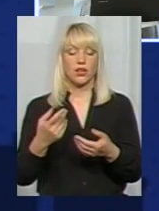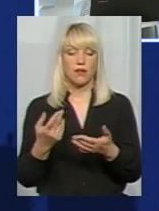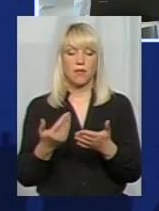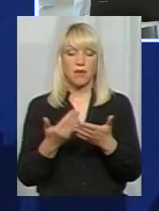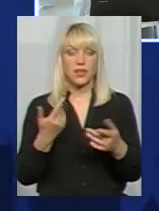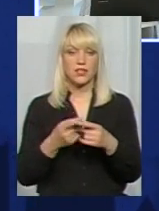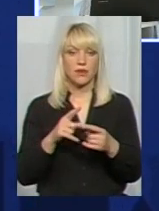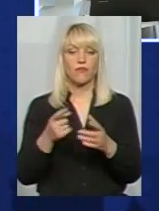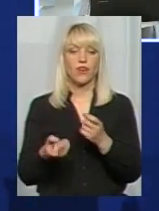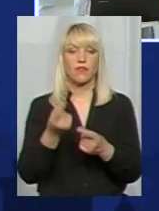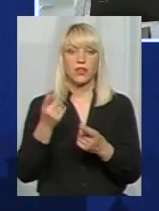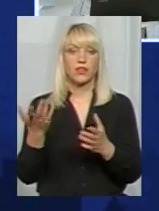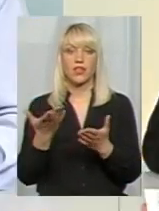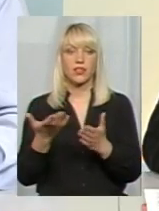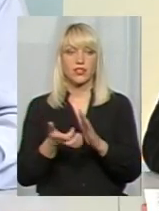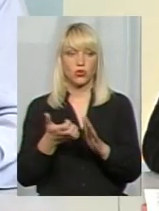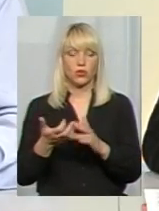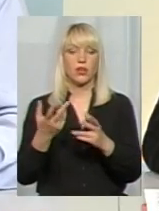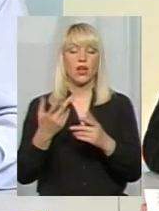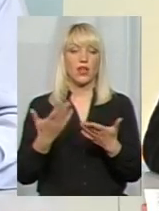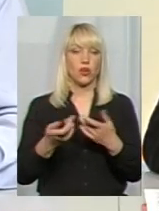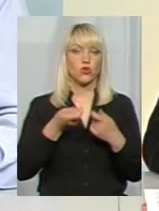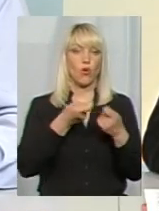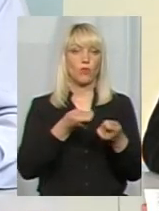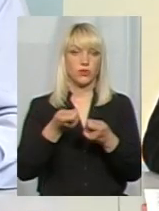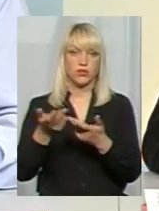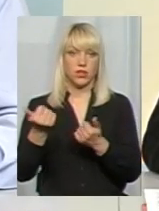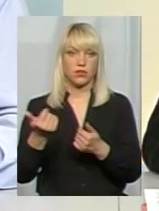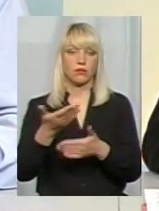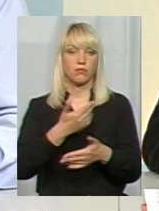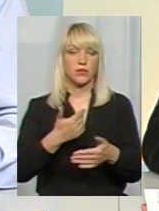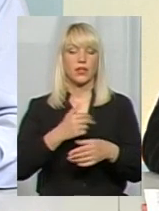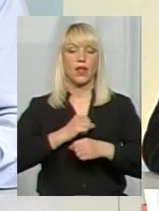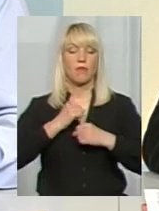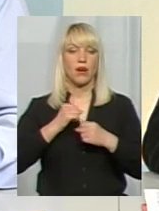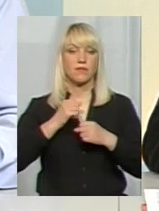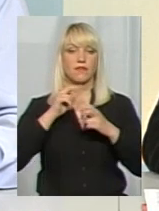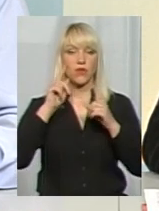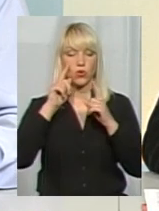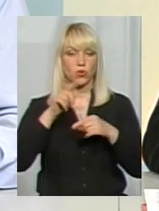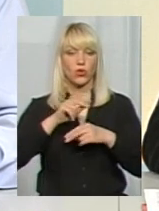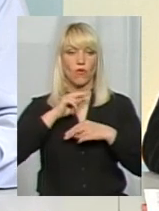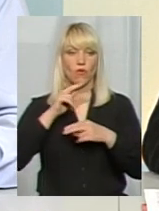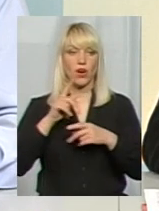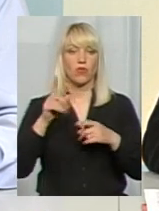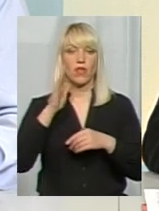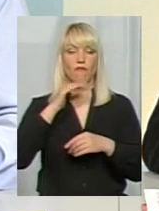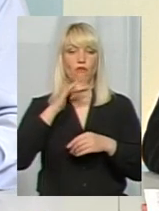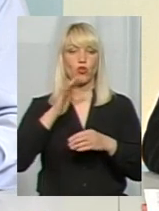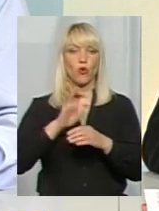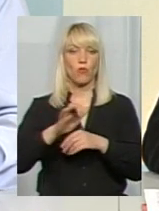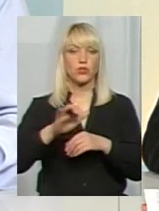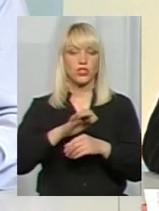недоліки? По об'їзду, так, ми намагаємося звернути увагу керівників, в першу чергу, це на водопостачання